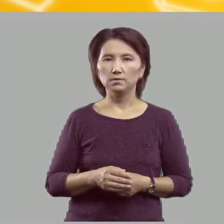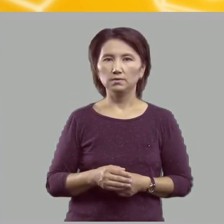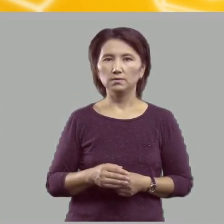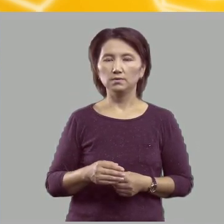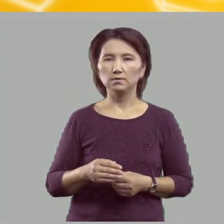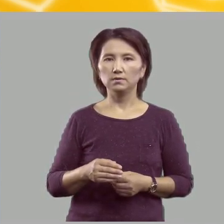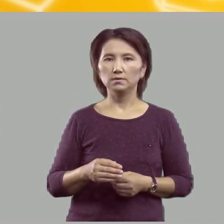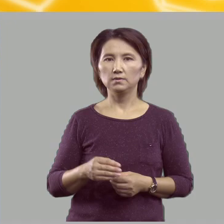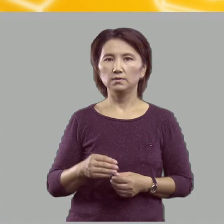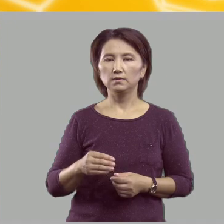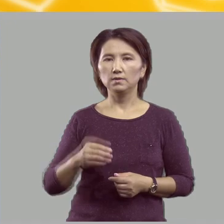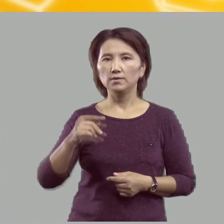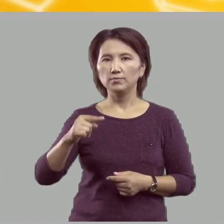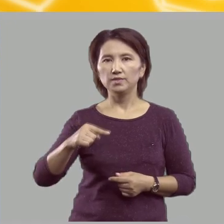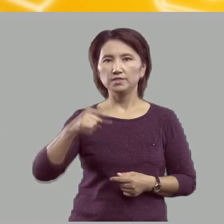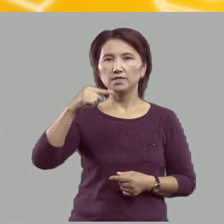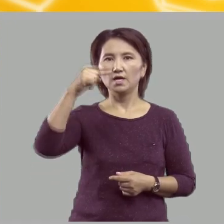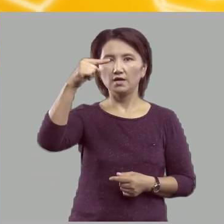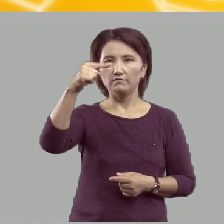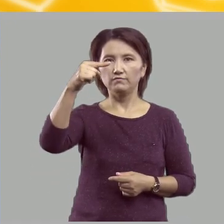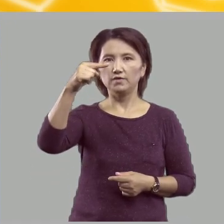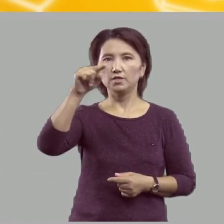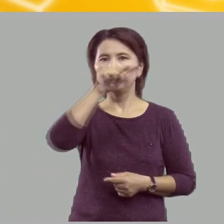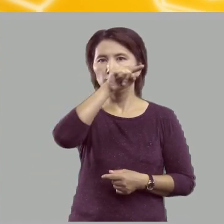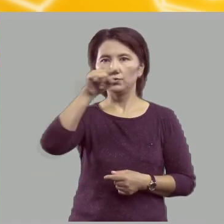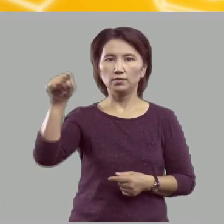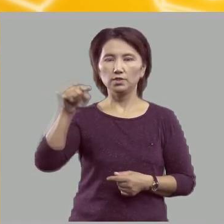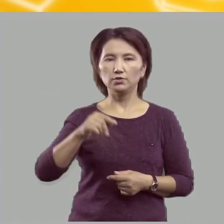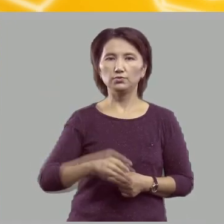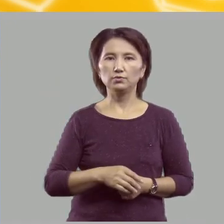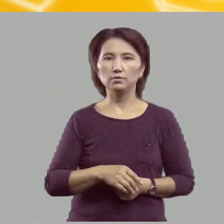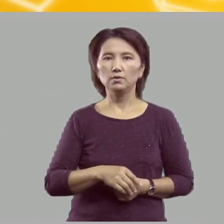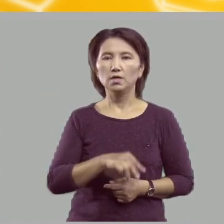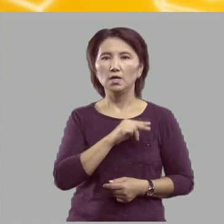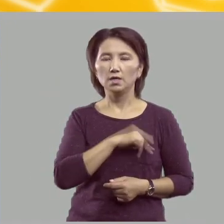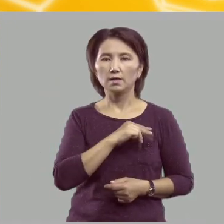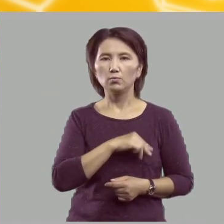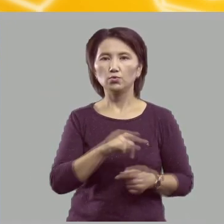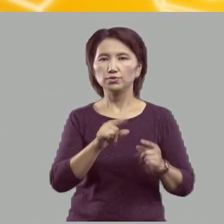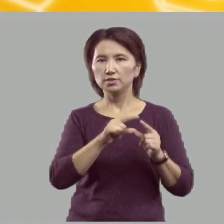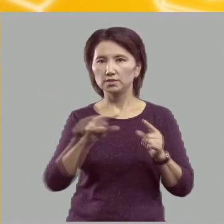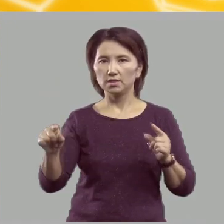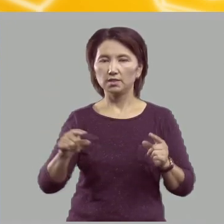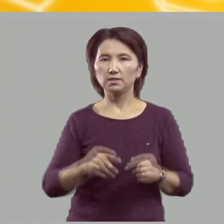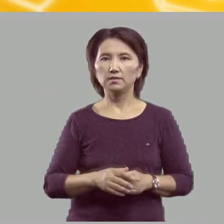верхнюю линию рабочей строки.